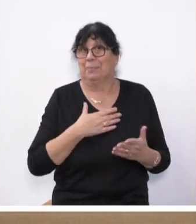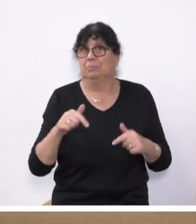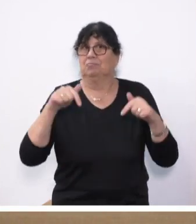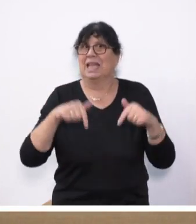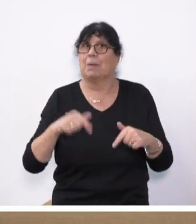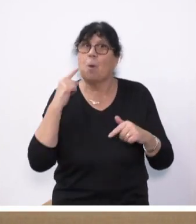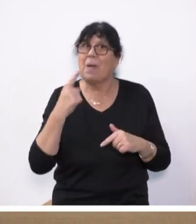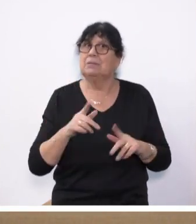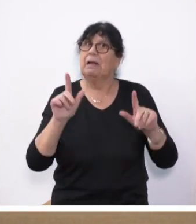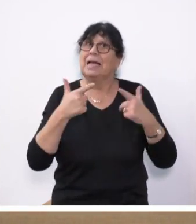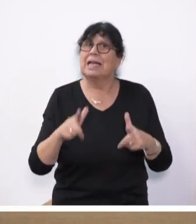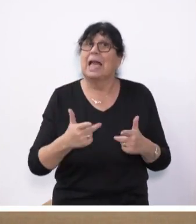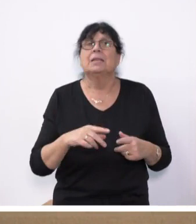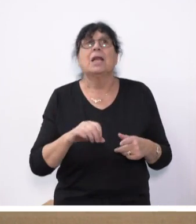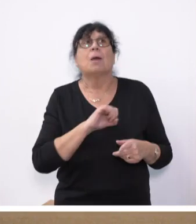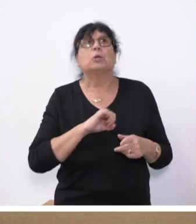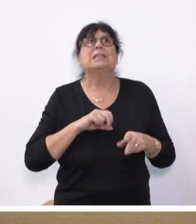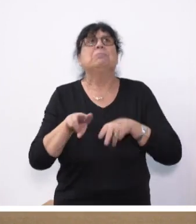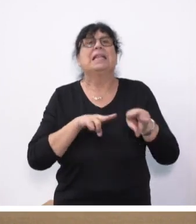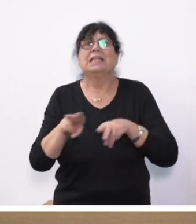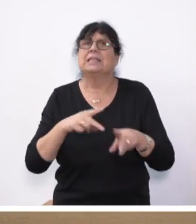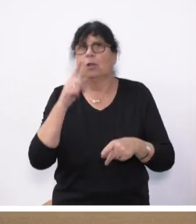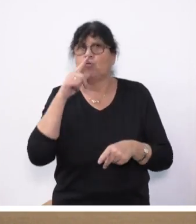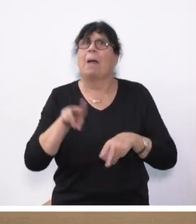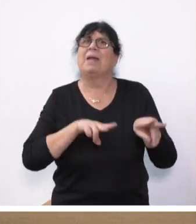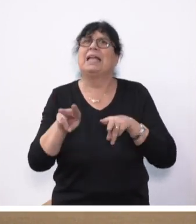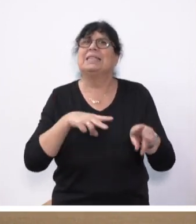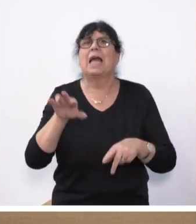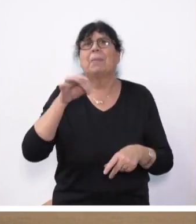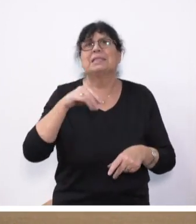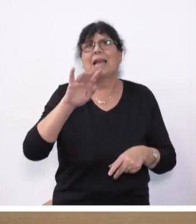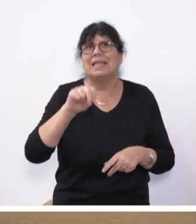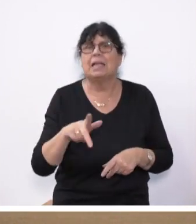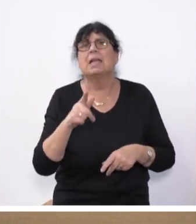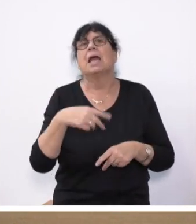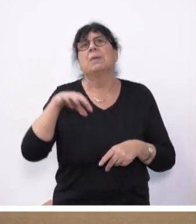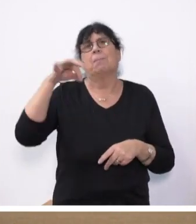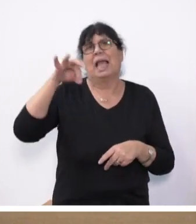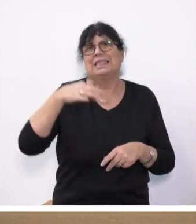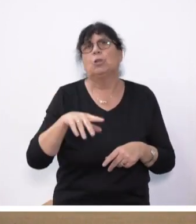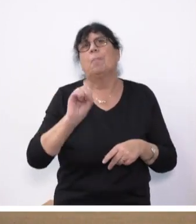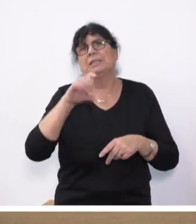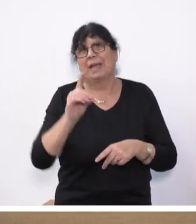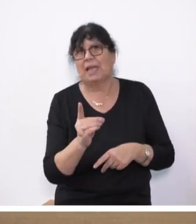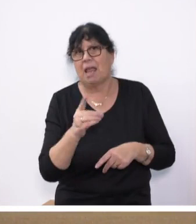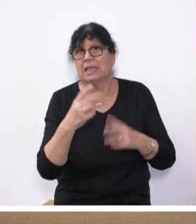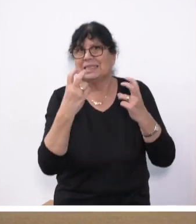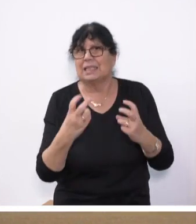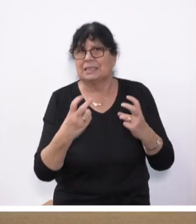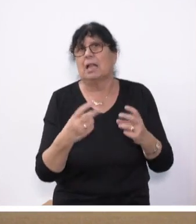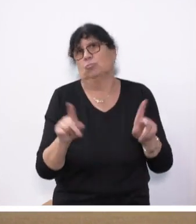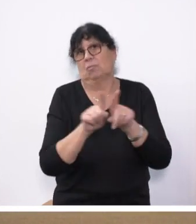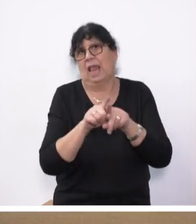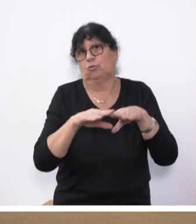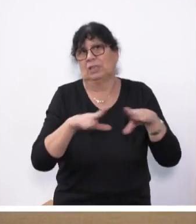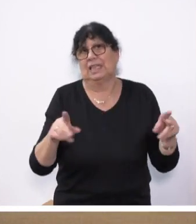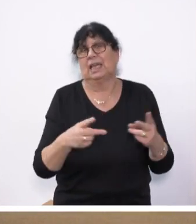keinen Bundesminister. Wir haben nur eine Ministerpräsidentin, die im Präsidium der SPD sitzt, also am selben Tisch wie der Herr Scholz.